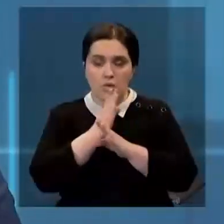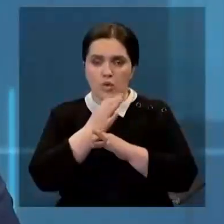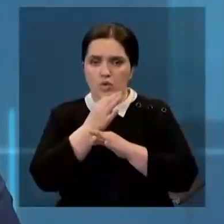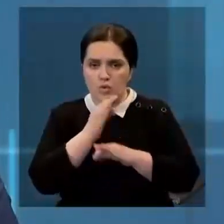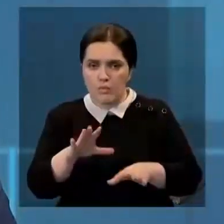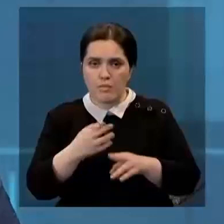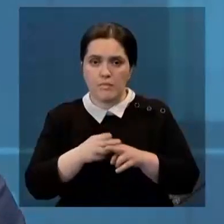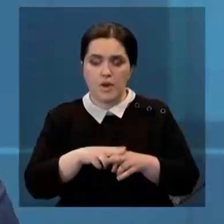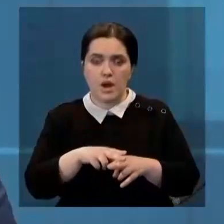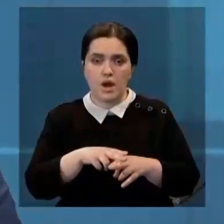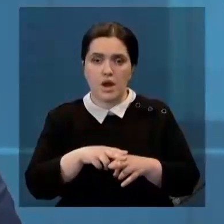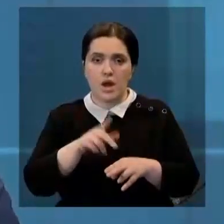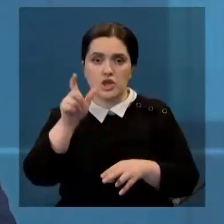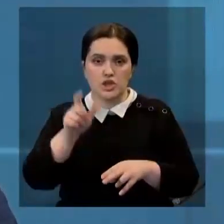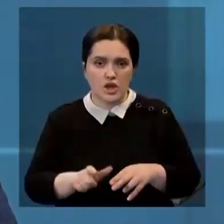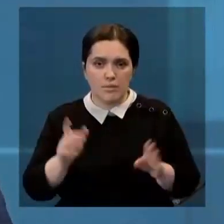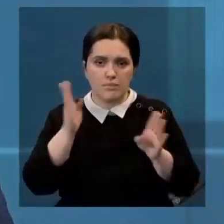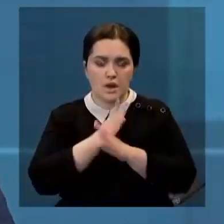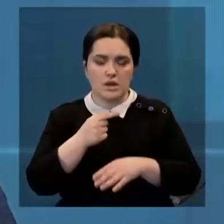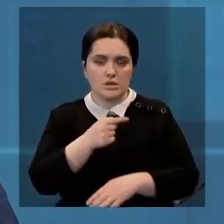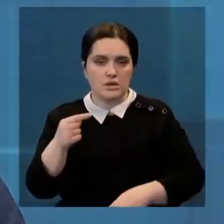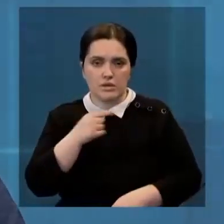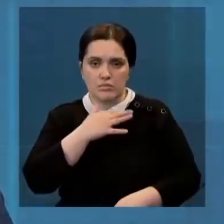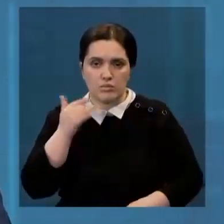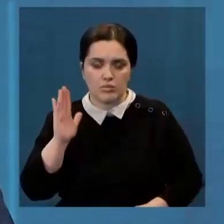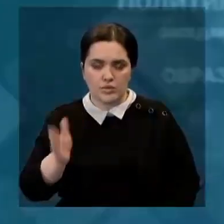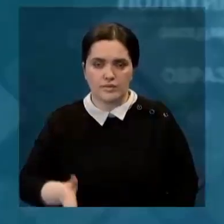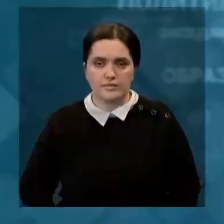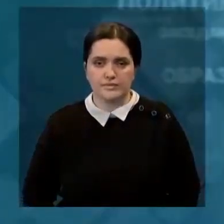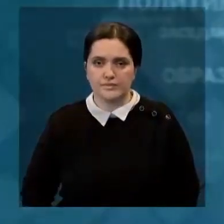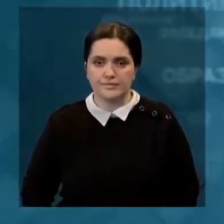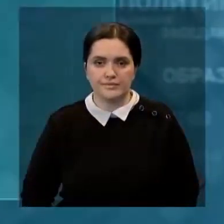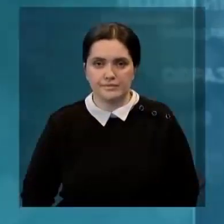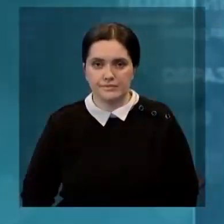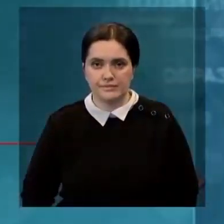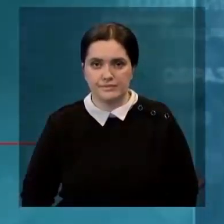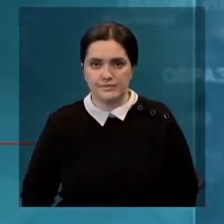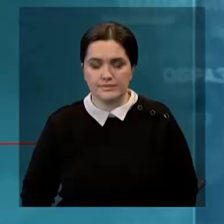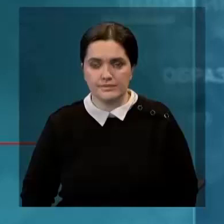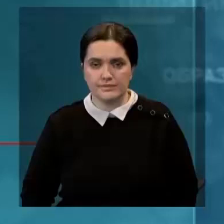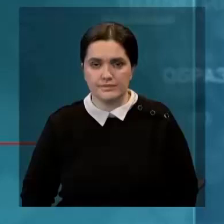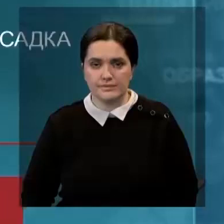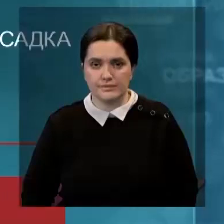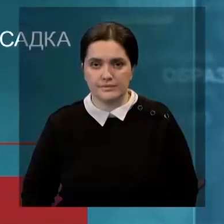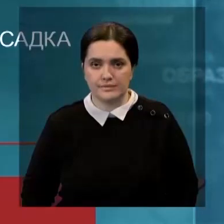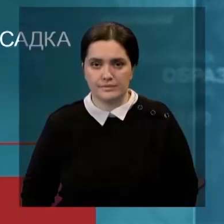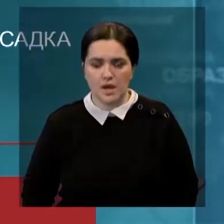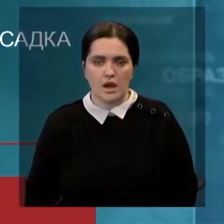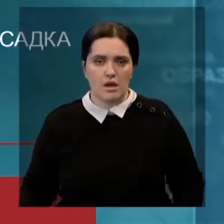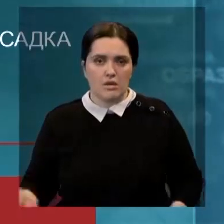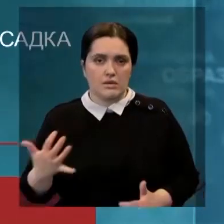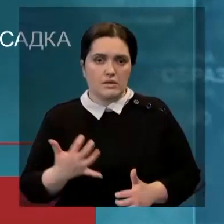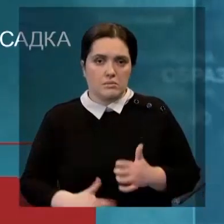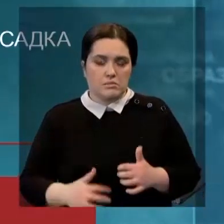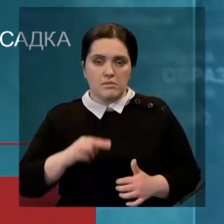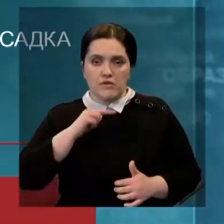стремлении отчеловечить природу негативных последствий не избежать. Практически не обращали никакого внимания